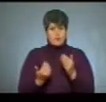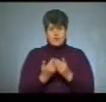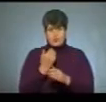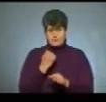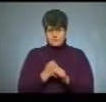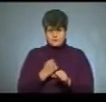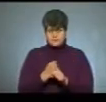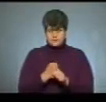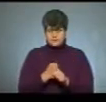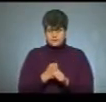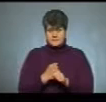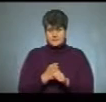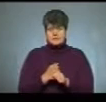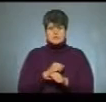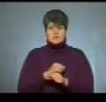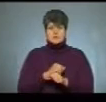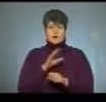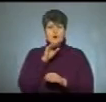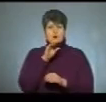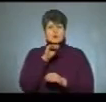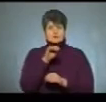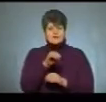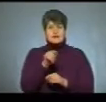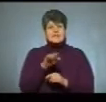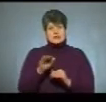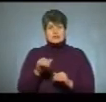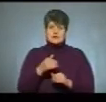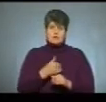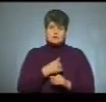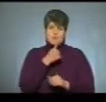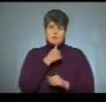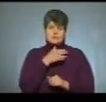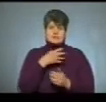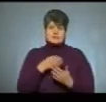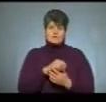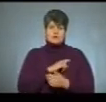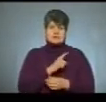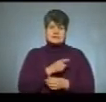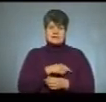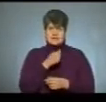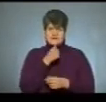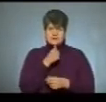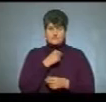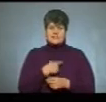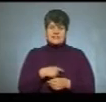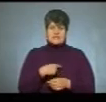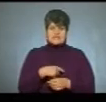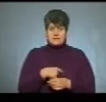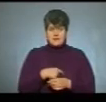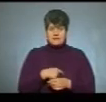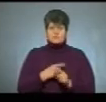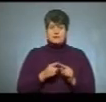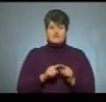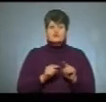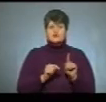з аудіюванням, і тому діти хочуть попробувати свої сили, власне, випробувати себе в